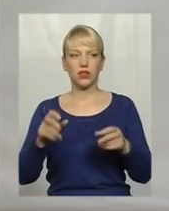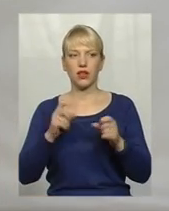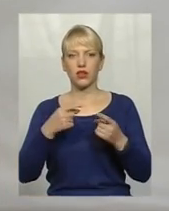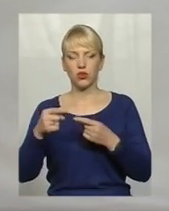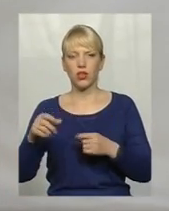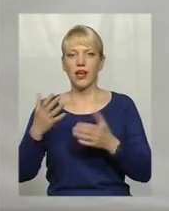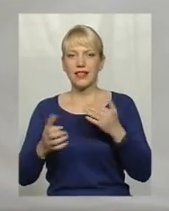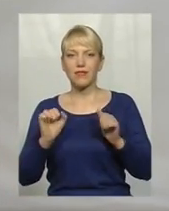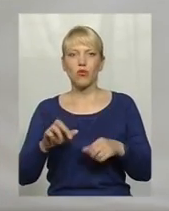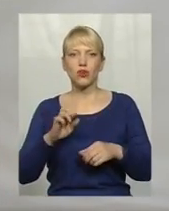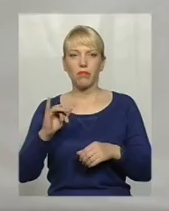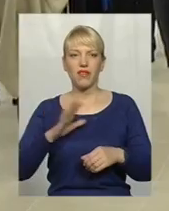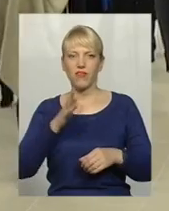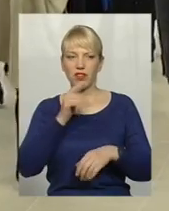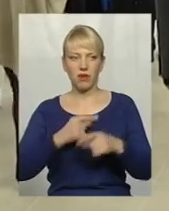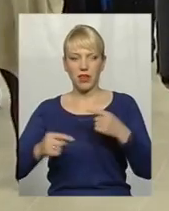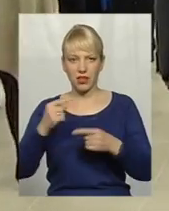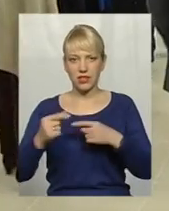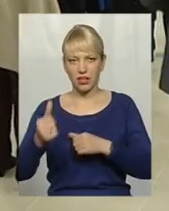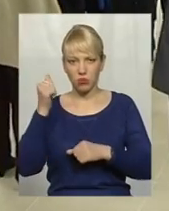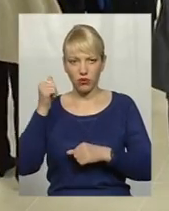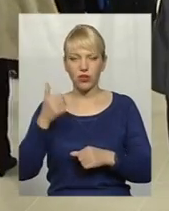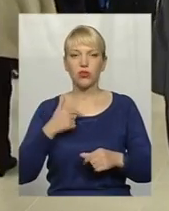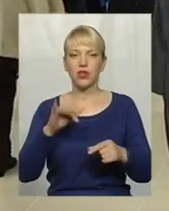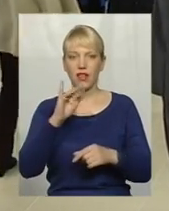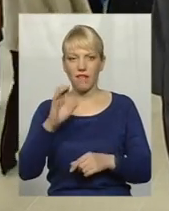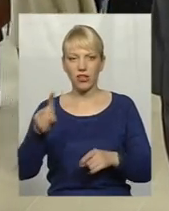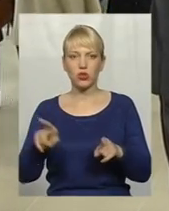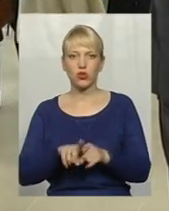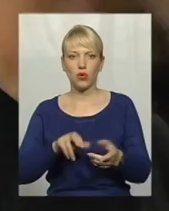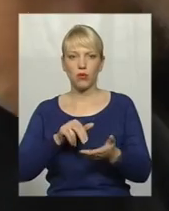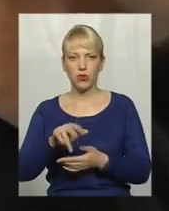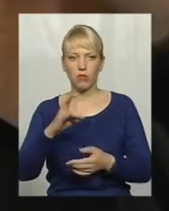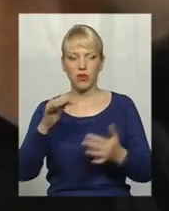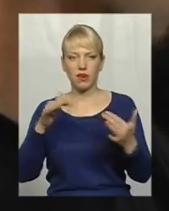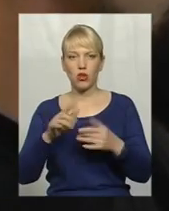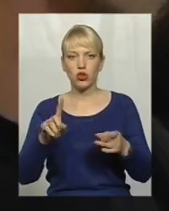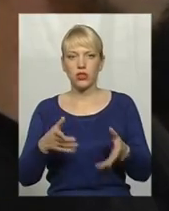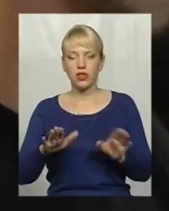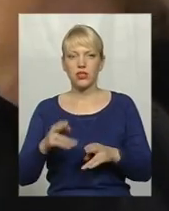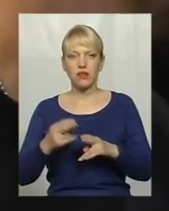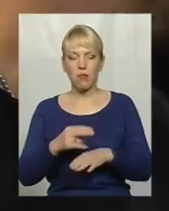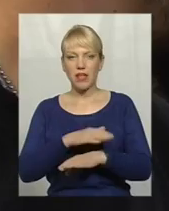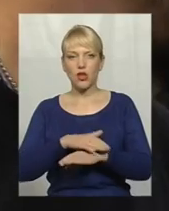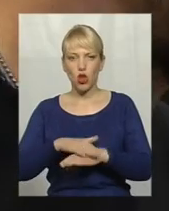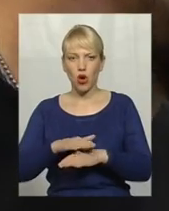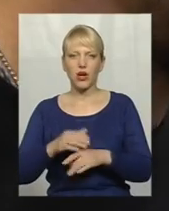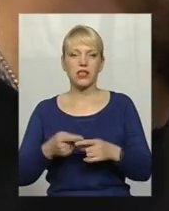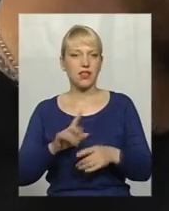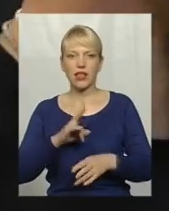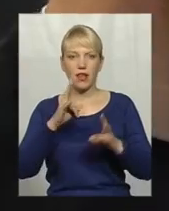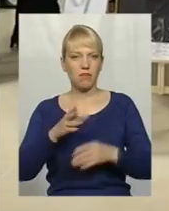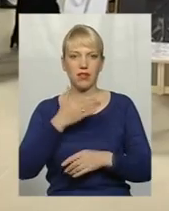відмотати час назад, Михайло Вашченко все одно пішов би на фронт. Те, що залишився без ноги, не біда, каже чоловік. Бо в інших є поранення і